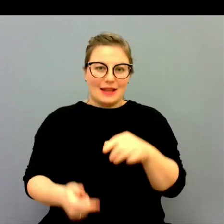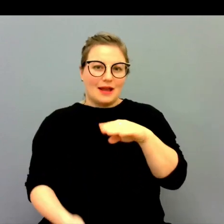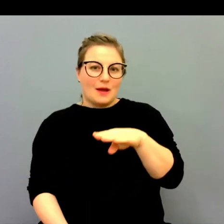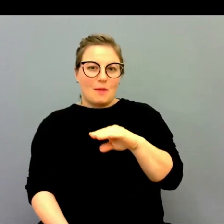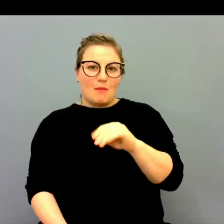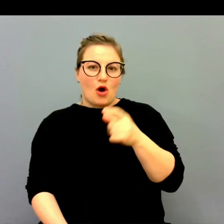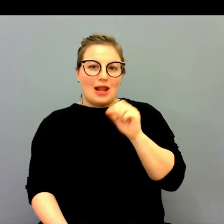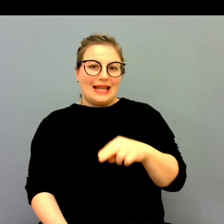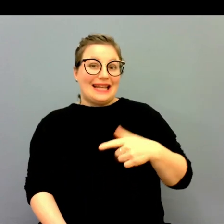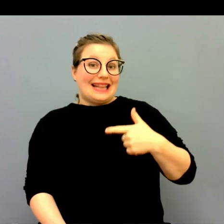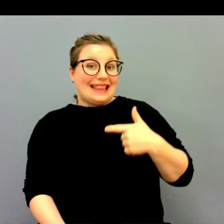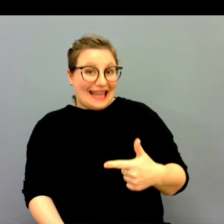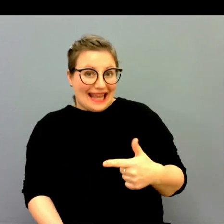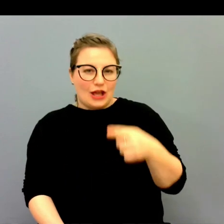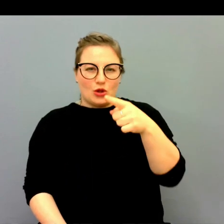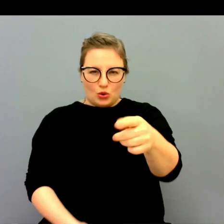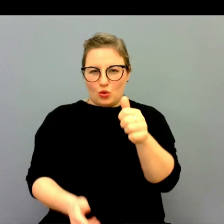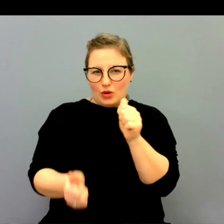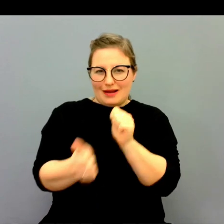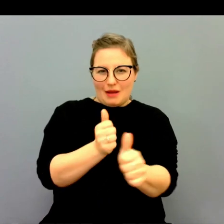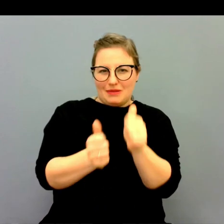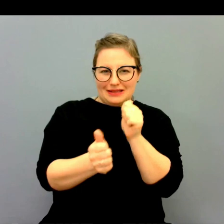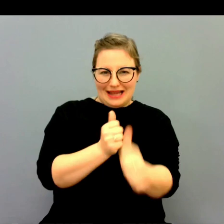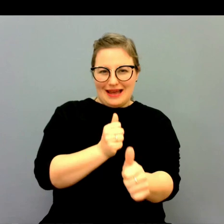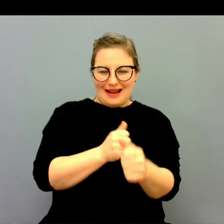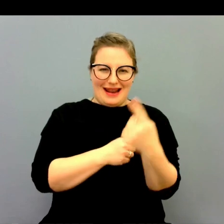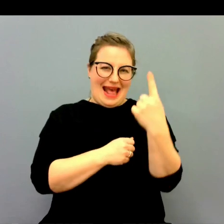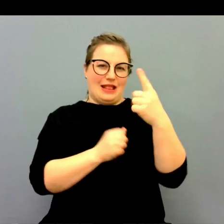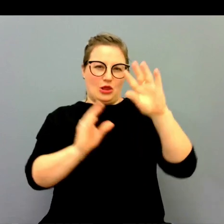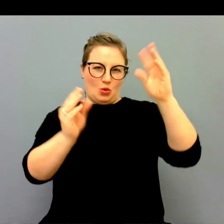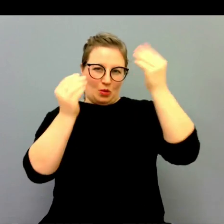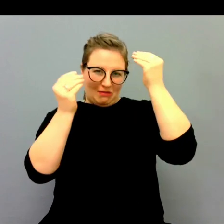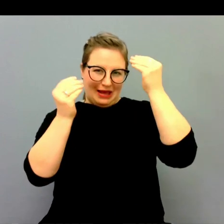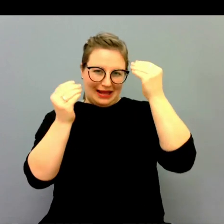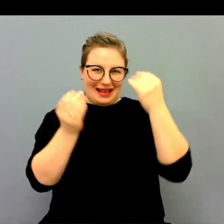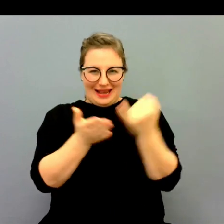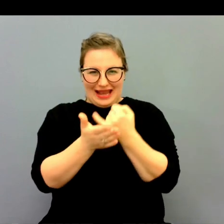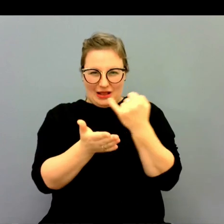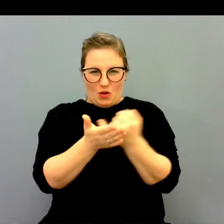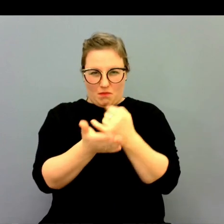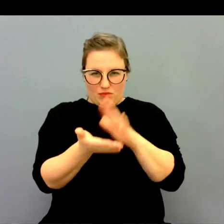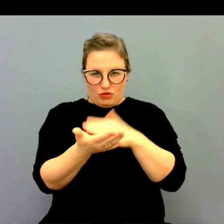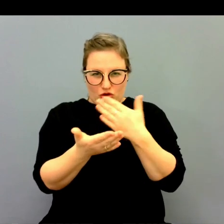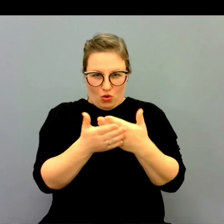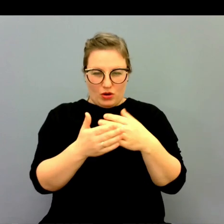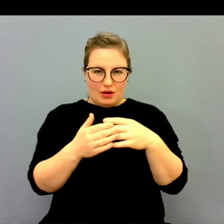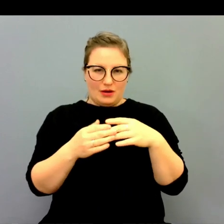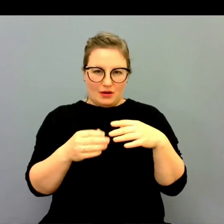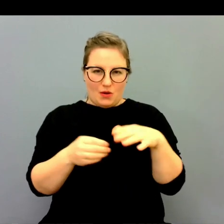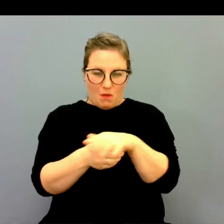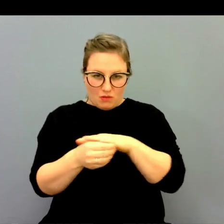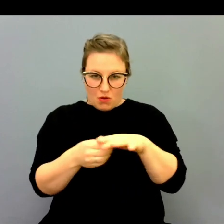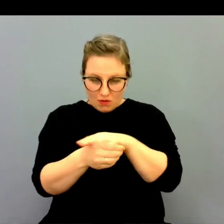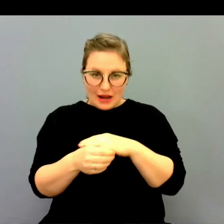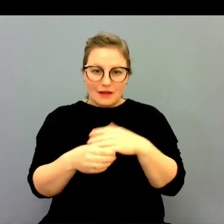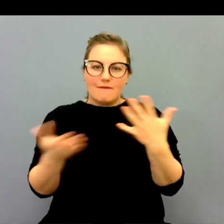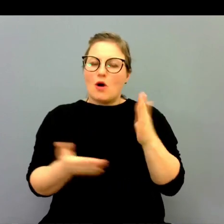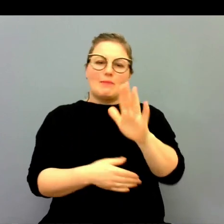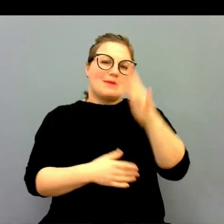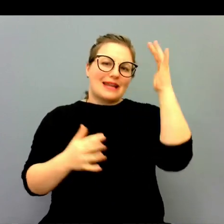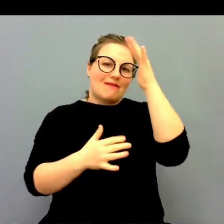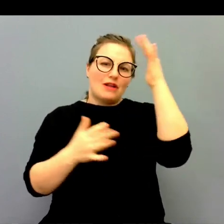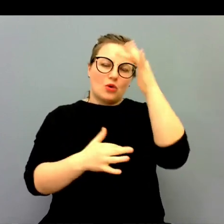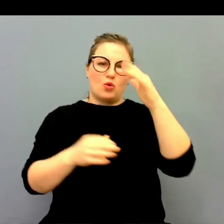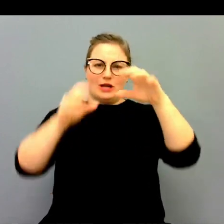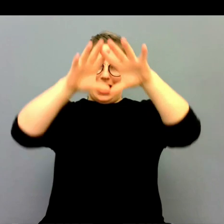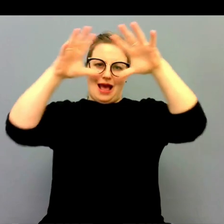Tack. Malin T. Du representerar ju som sagt en av utbildningarna inom området. Vad är din reflektion kring